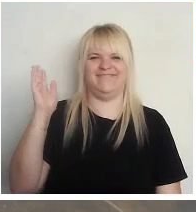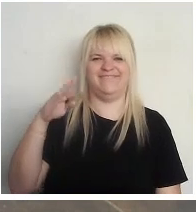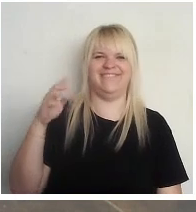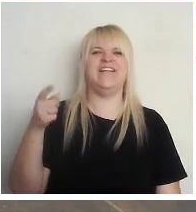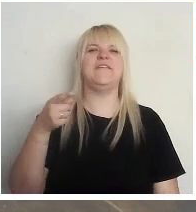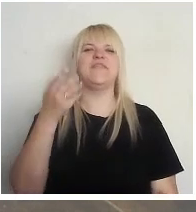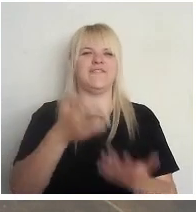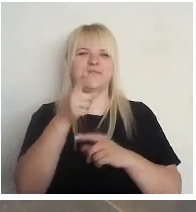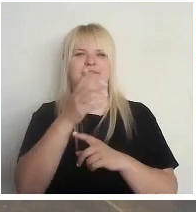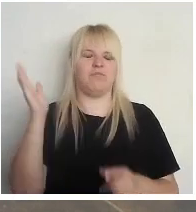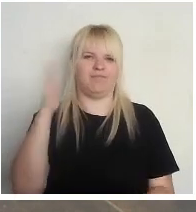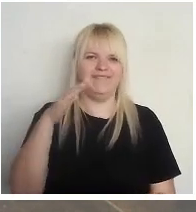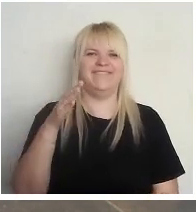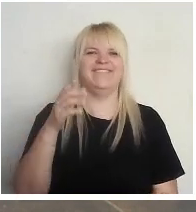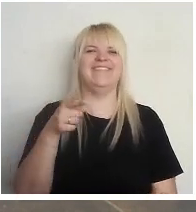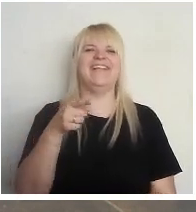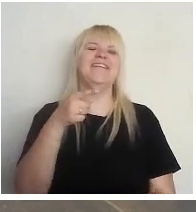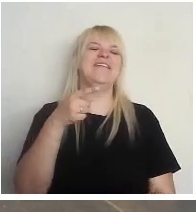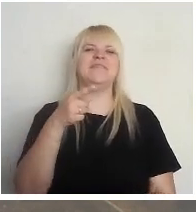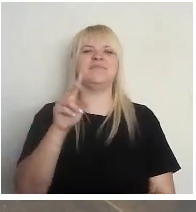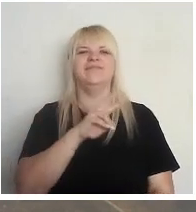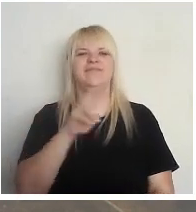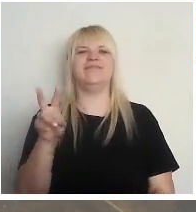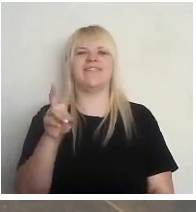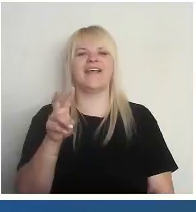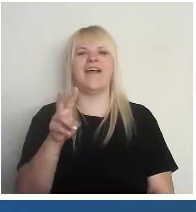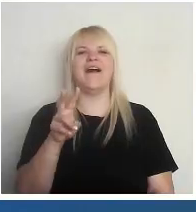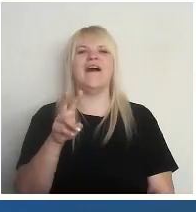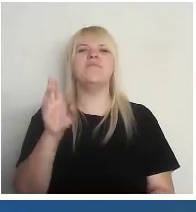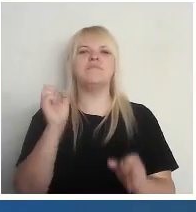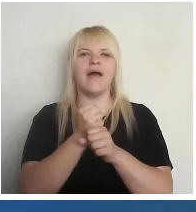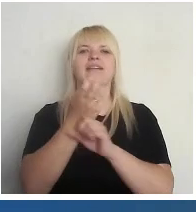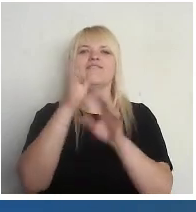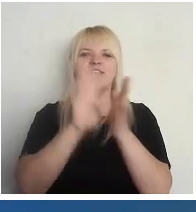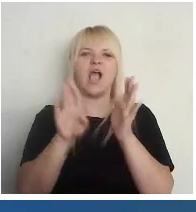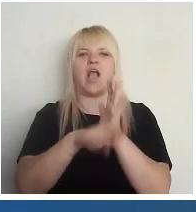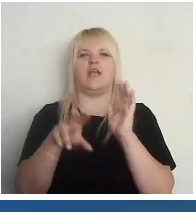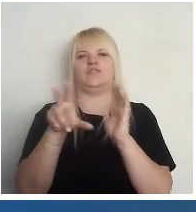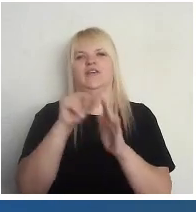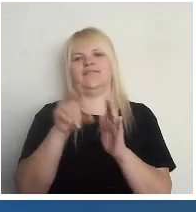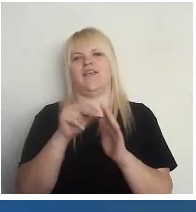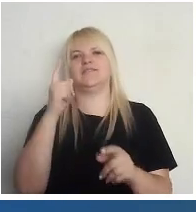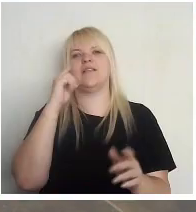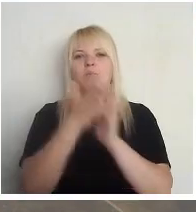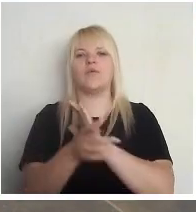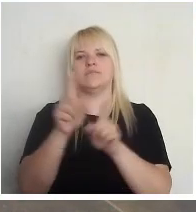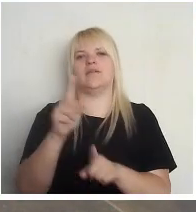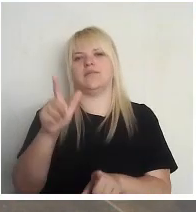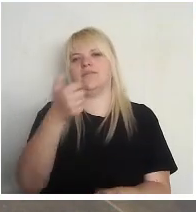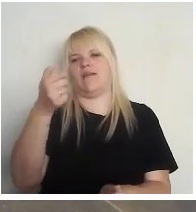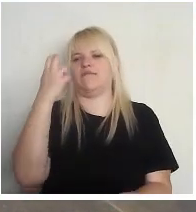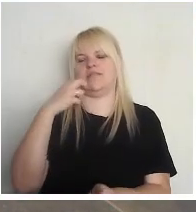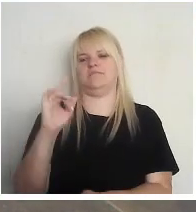mājienas, ka esi pie rākoši vajagunātāji. Vienkāršākas vēlēšas saprotam arī 7-gadniekam. Paldies.